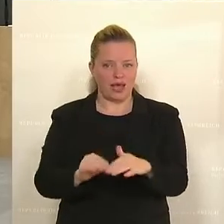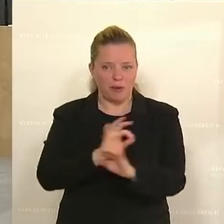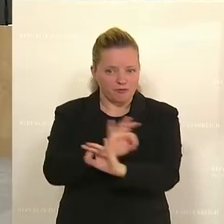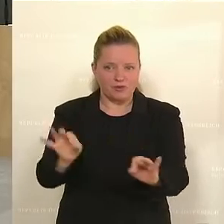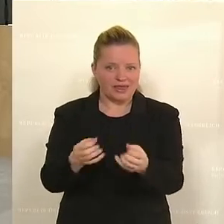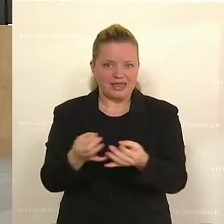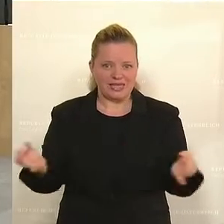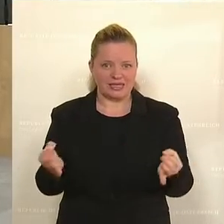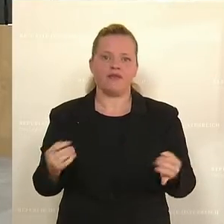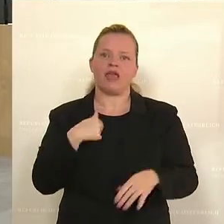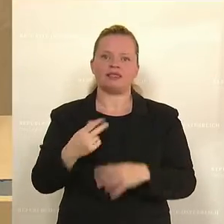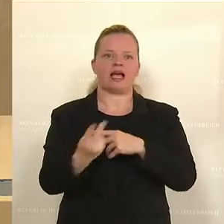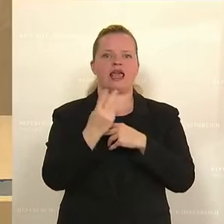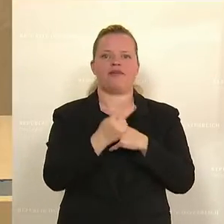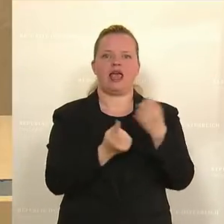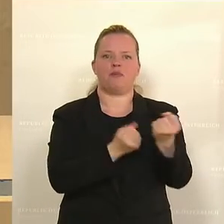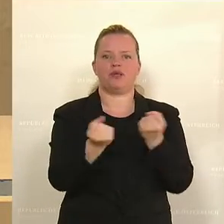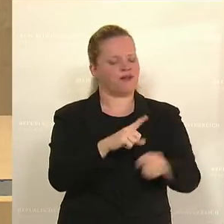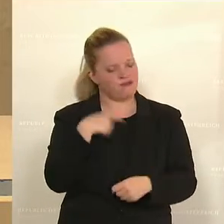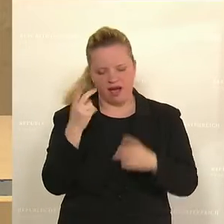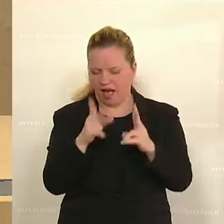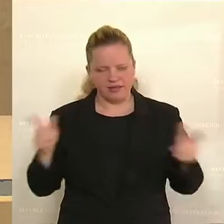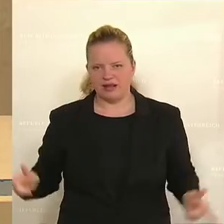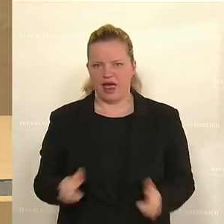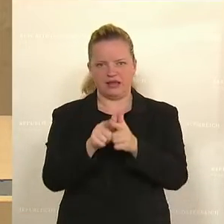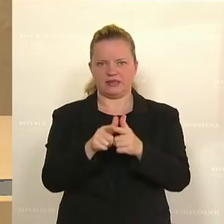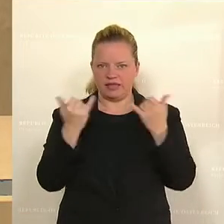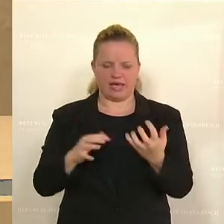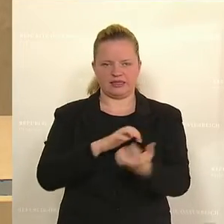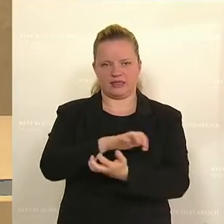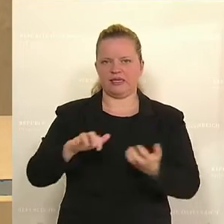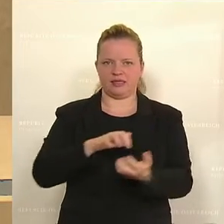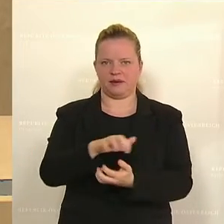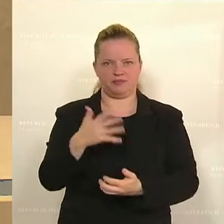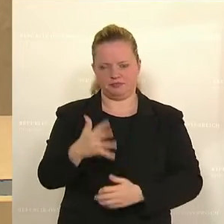Klientelpolitik, die wir uns nicht leisten können in dieser Krise.